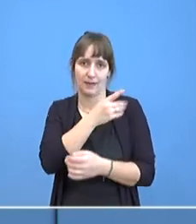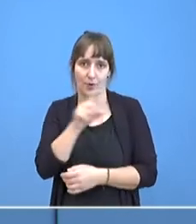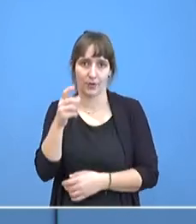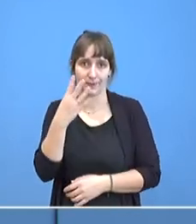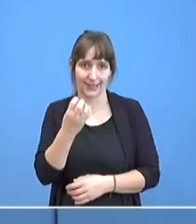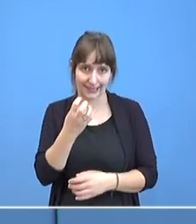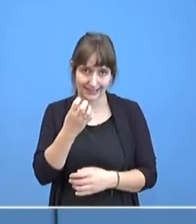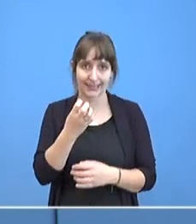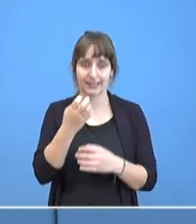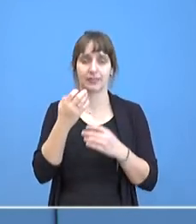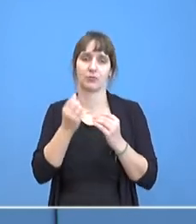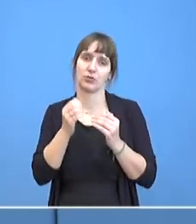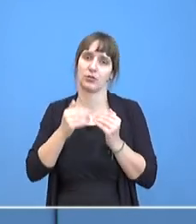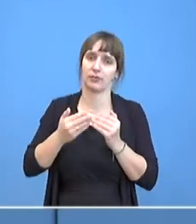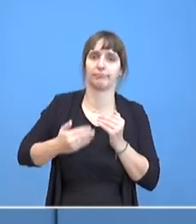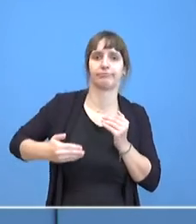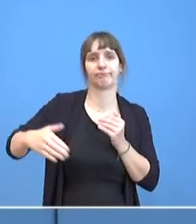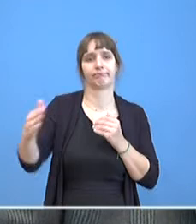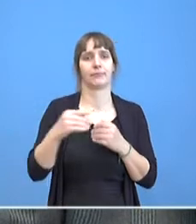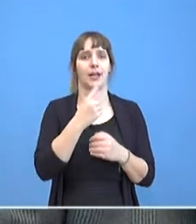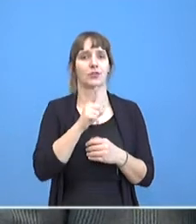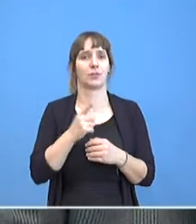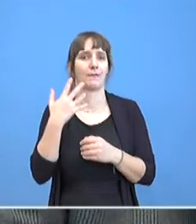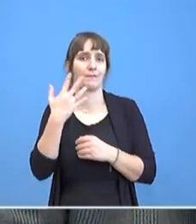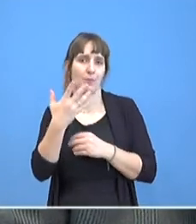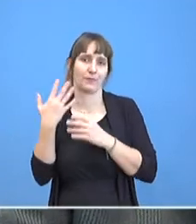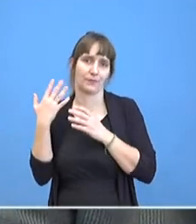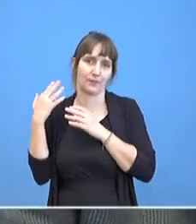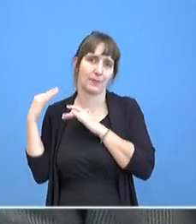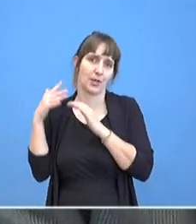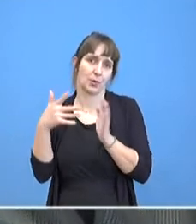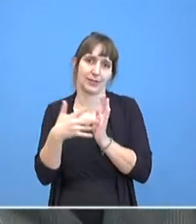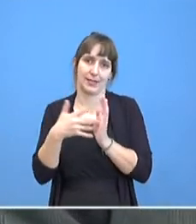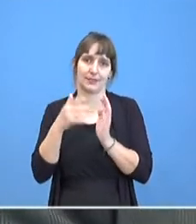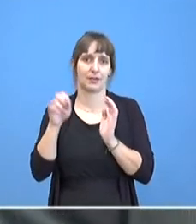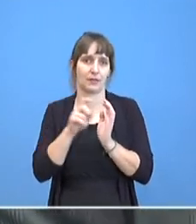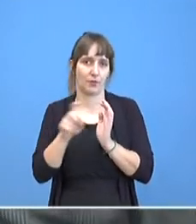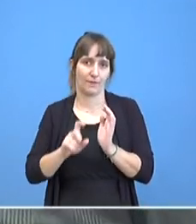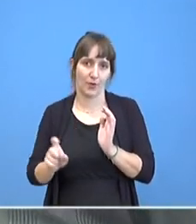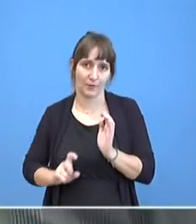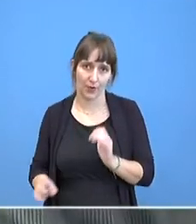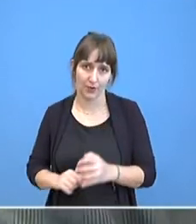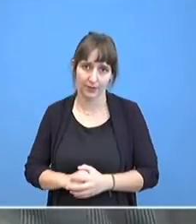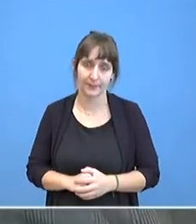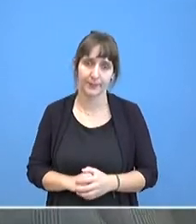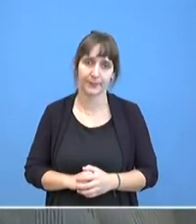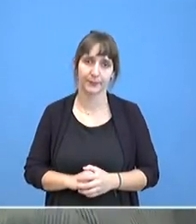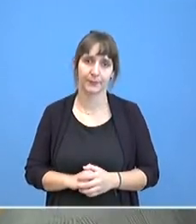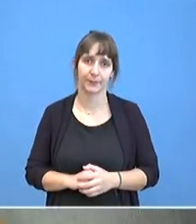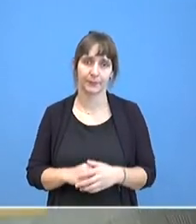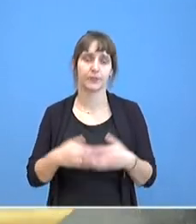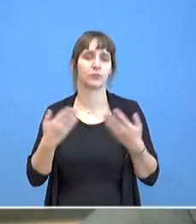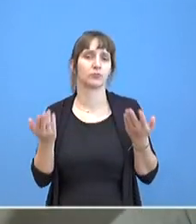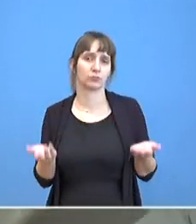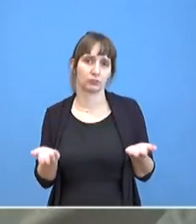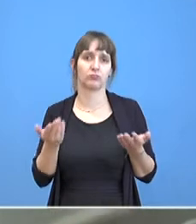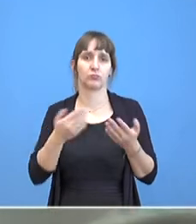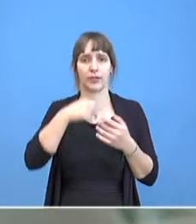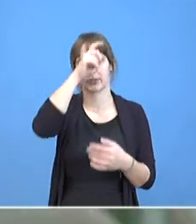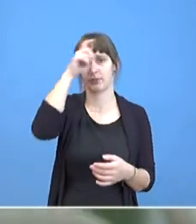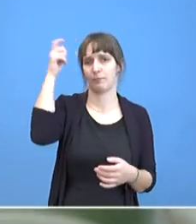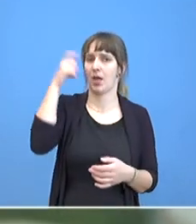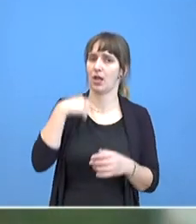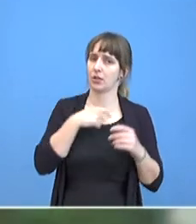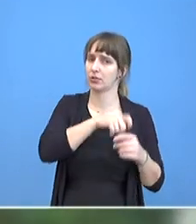,5 Millionen Tests prognostiziert. Das deckt nach Einschätzung der Experten